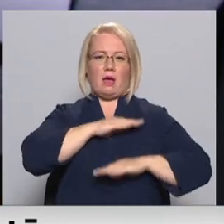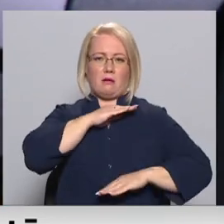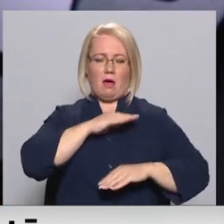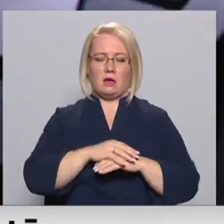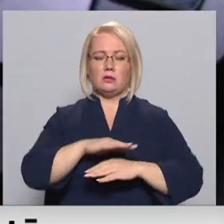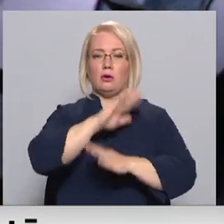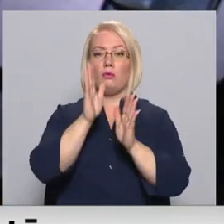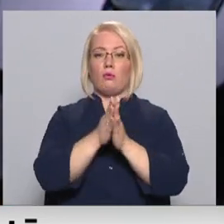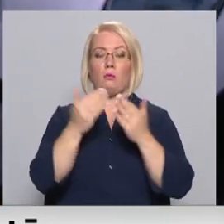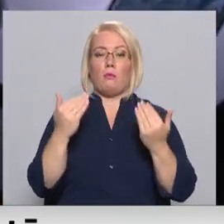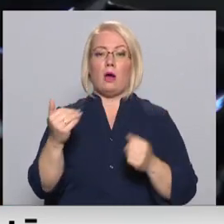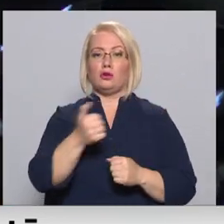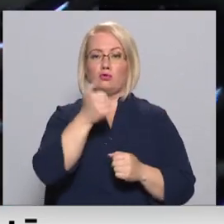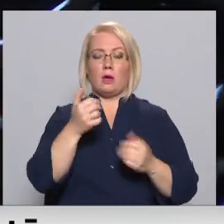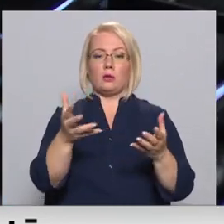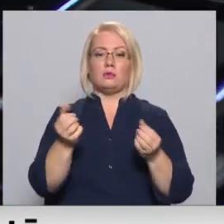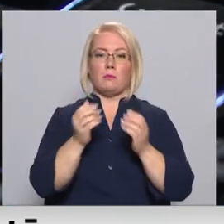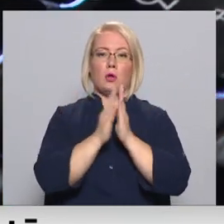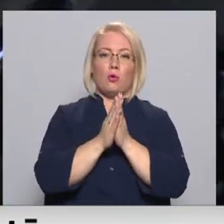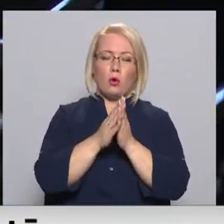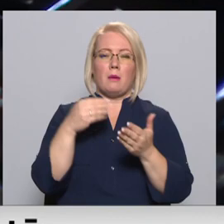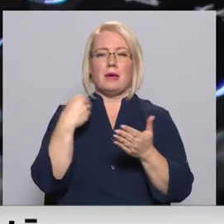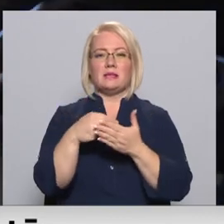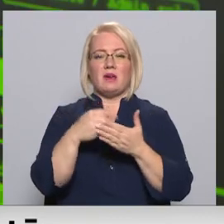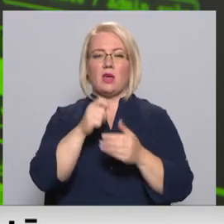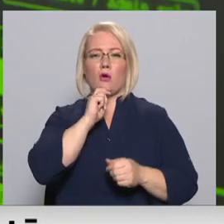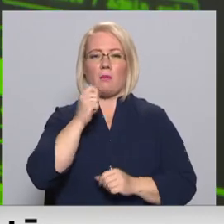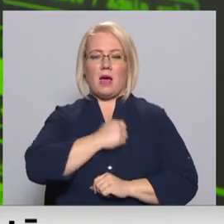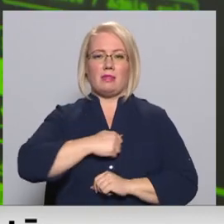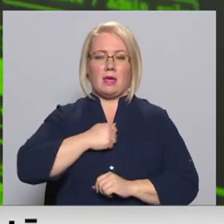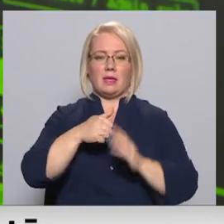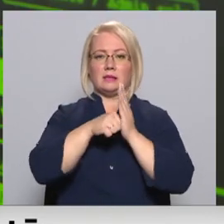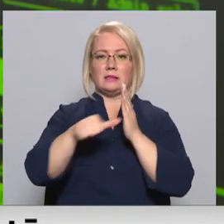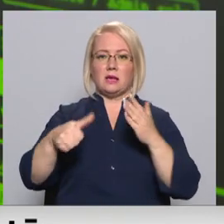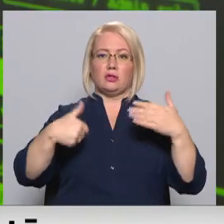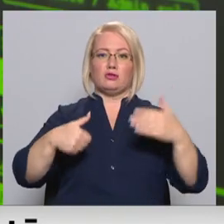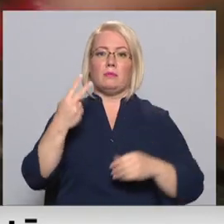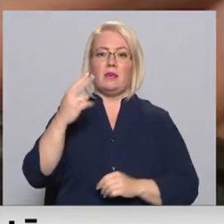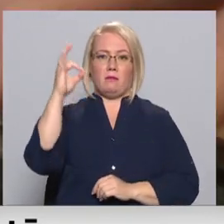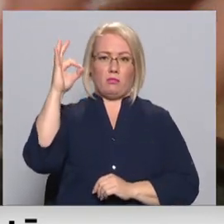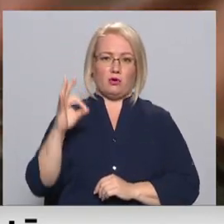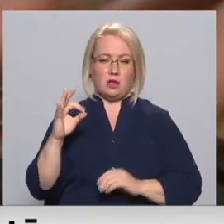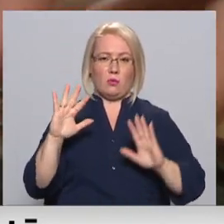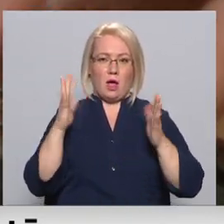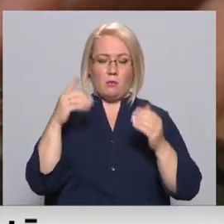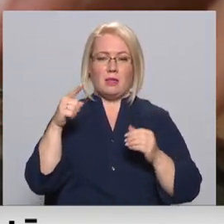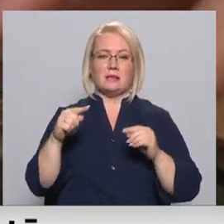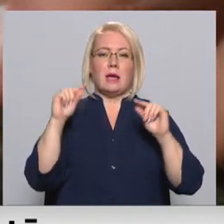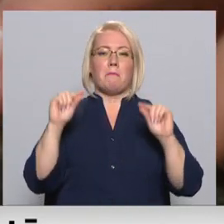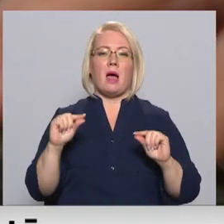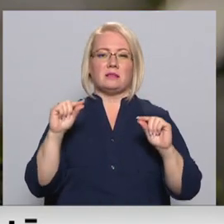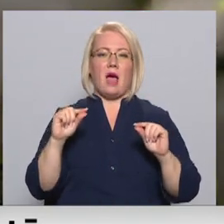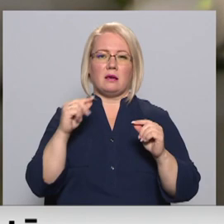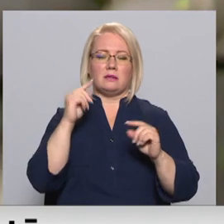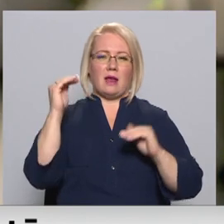Kopumā šogad no saņemtajiem lūgumiem izvērtēt komentāru kā naidīgu tie dzēsti 62% gadījumu. Tas ir zemāks rādītājs nekā